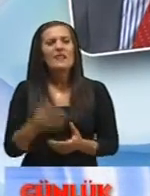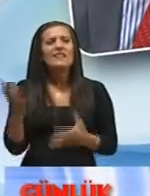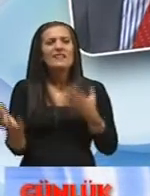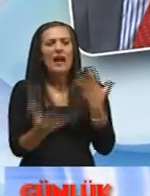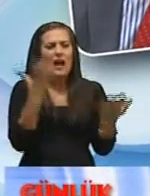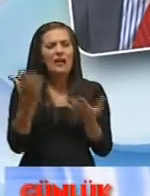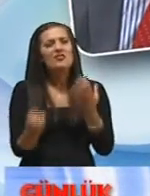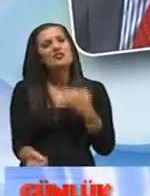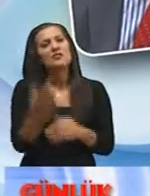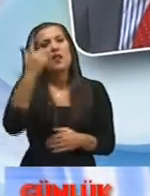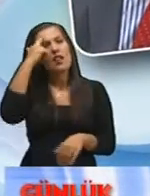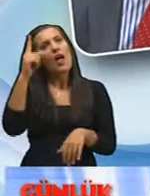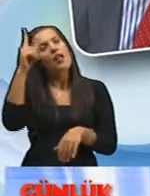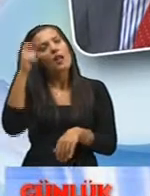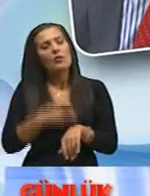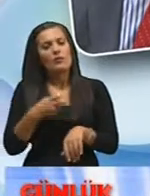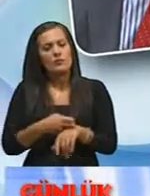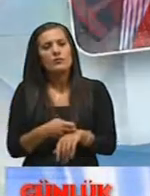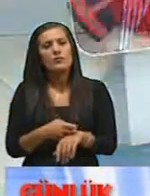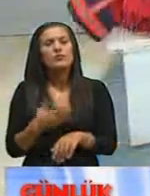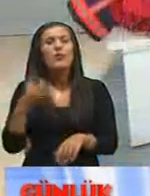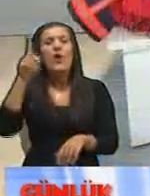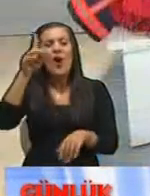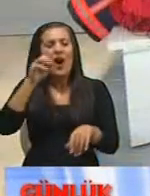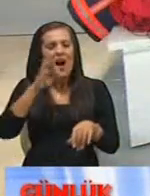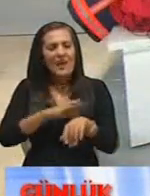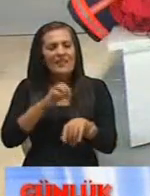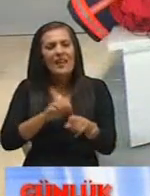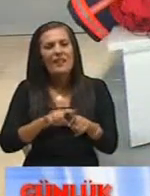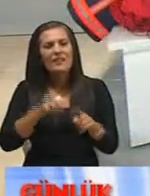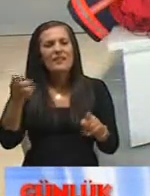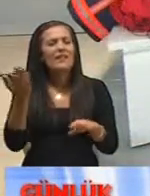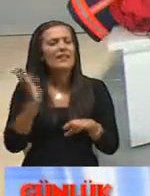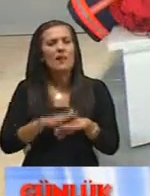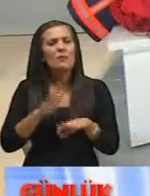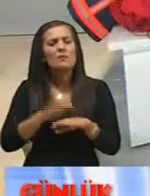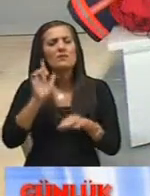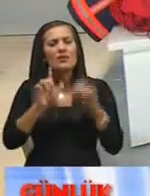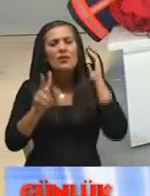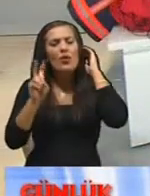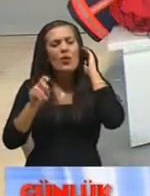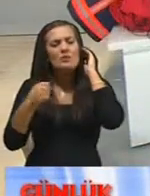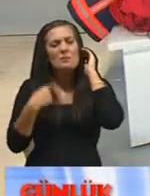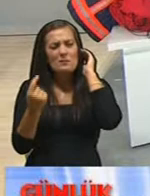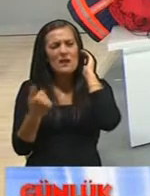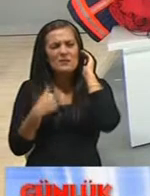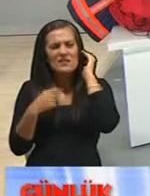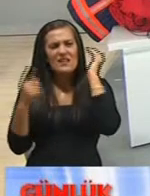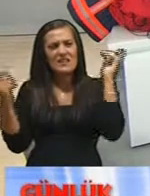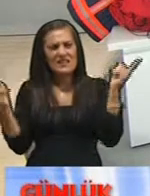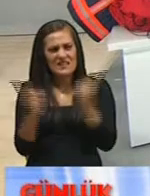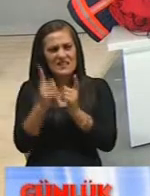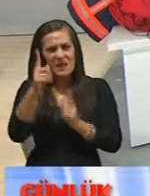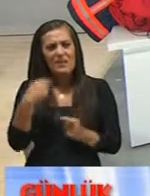yangın çıktı Allah göstermesin o andan itibaren neler yapmamız gerektiği konusunda biraz bize böyle kısa bir